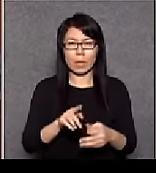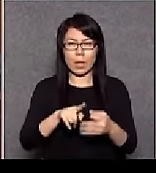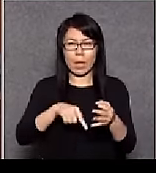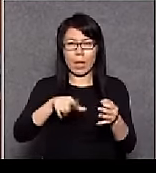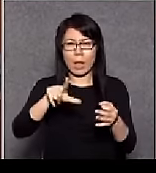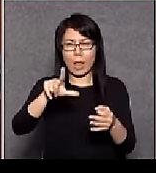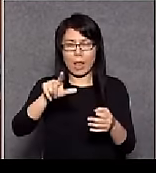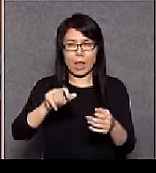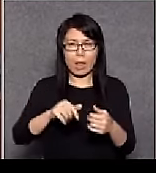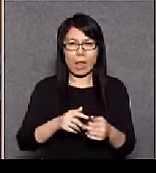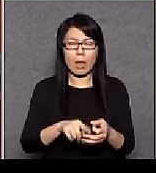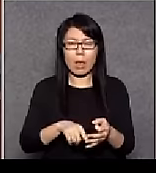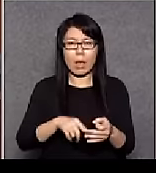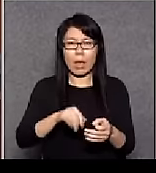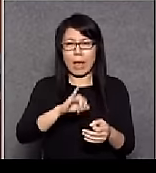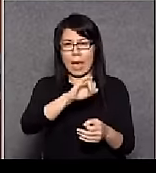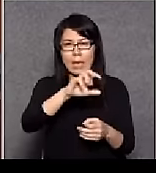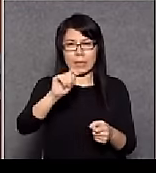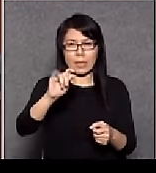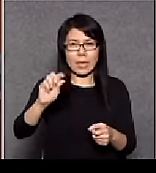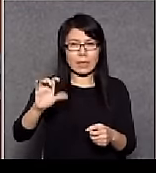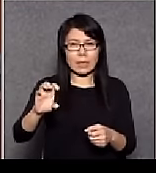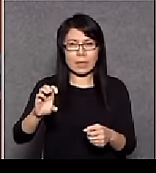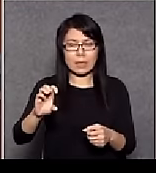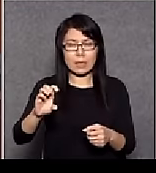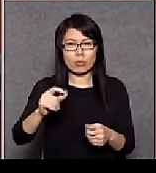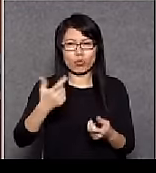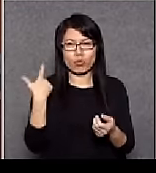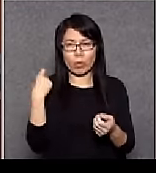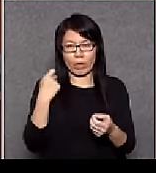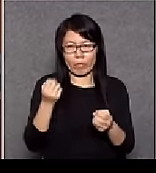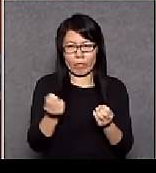ICAC最近發生的